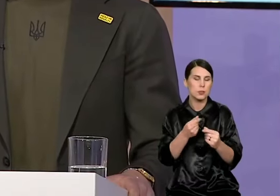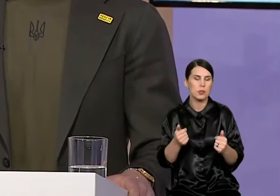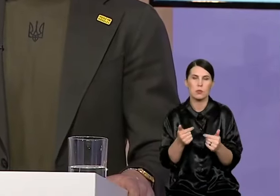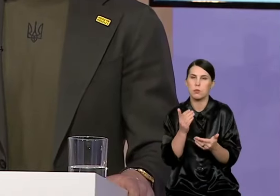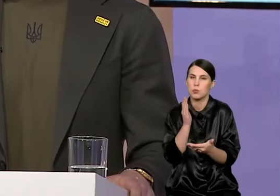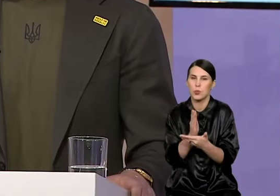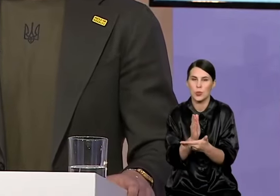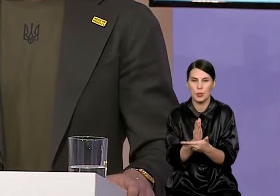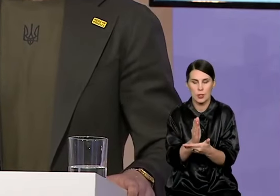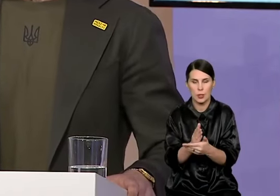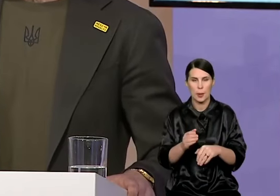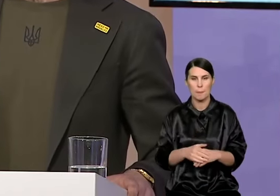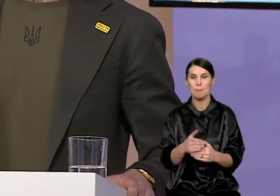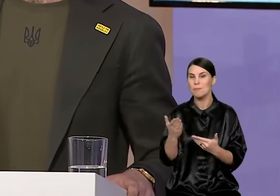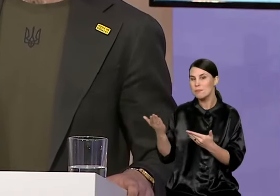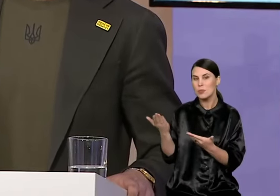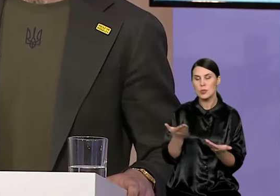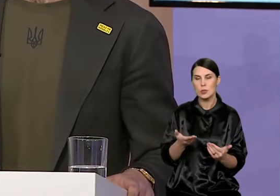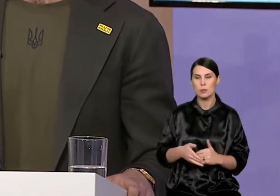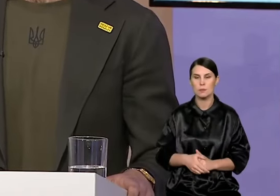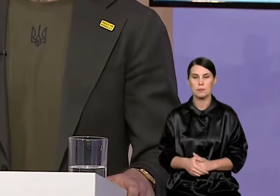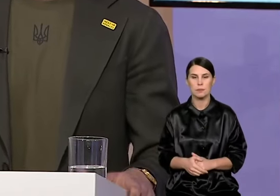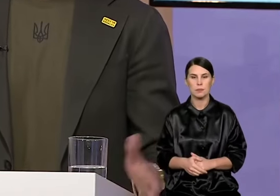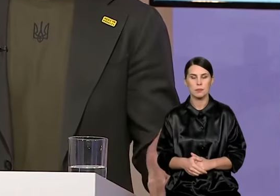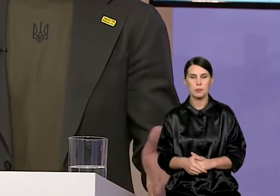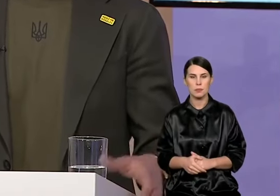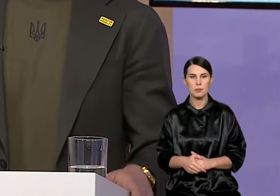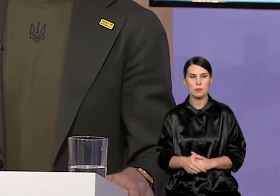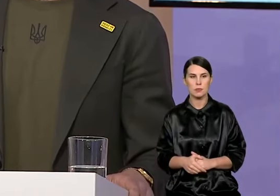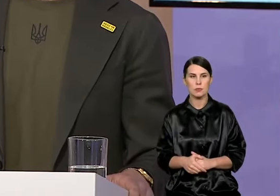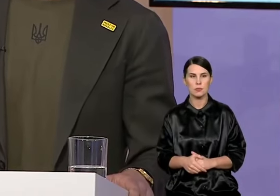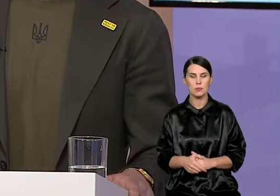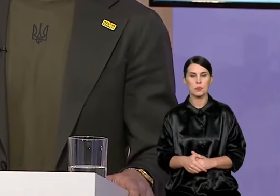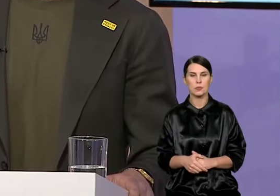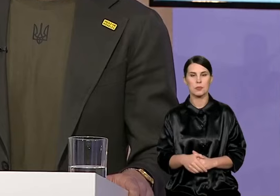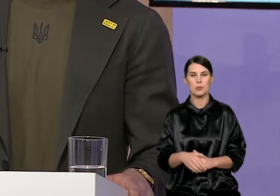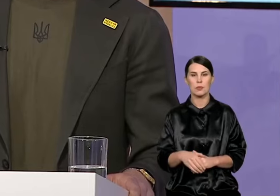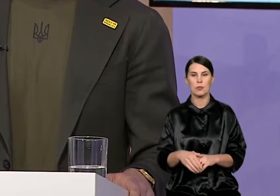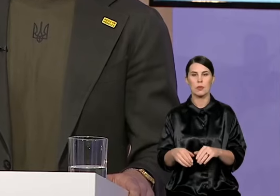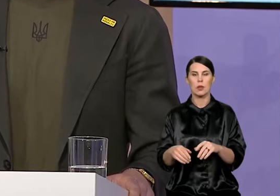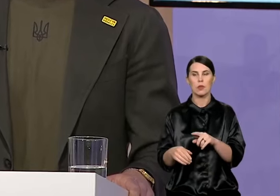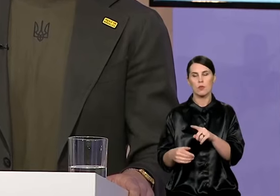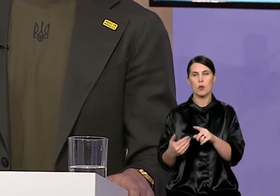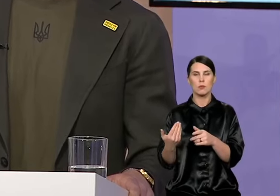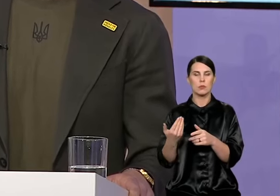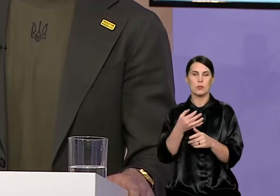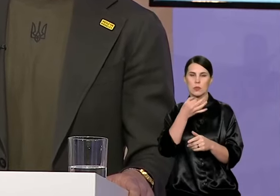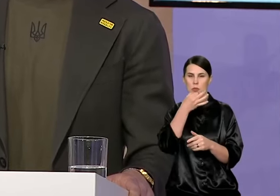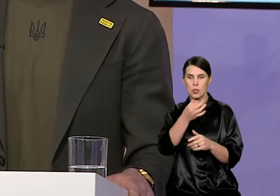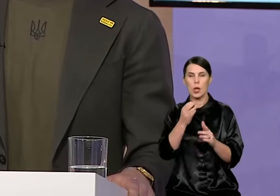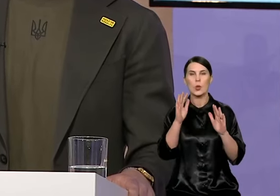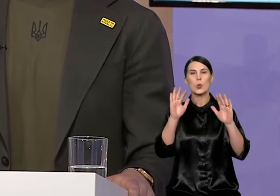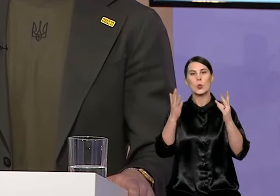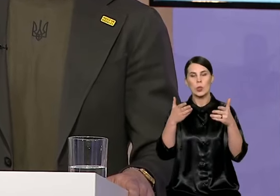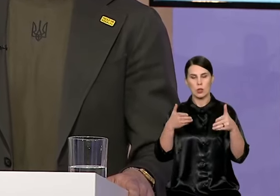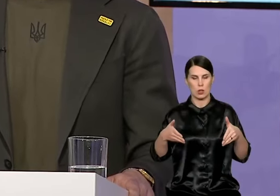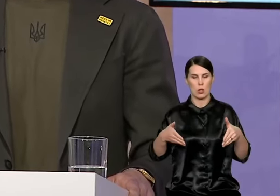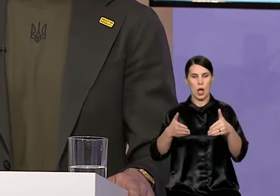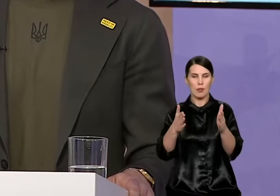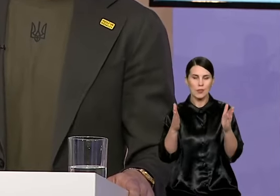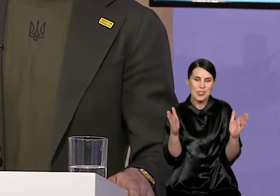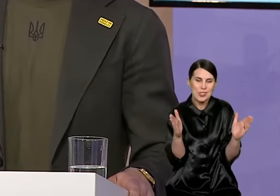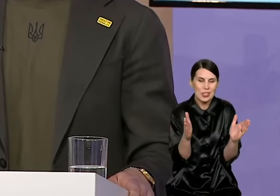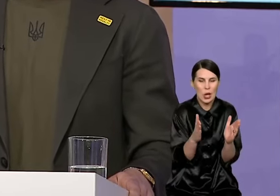Keli kandidatai argumentuodame, sakėme šitą klausimą, minė, grindė argumentu, kad esą siaurinant miesto gatvės, buvo netvarkomos